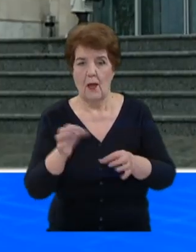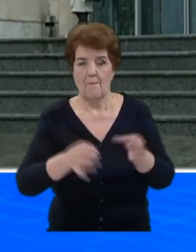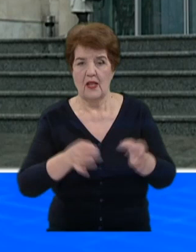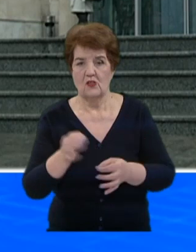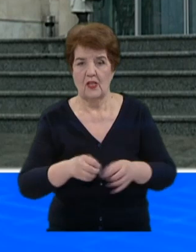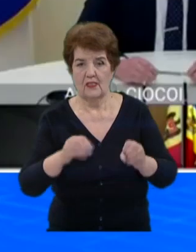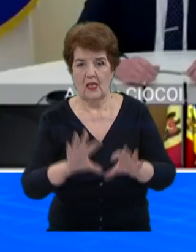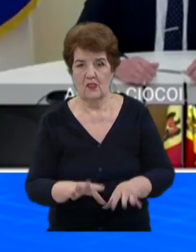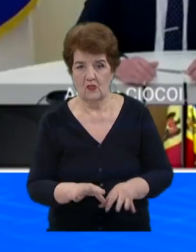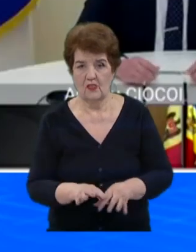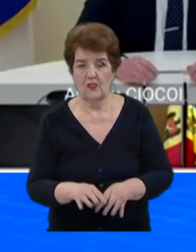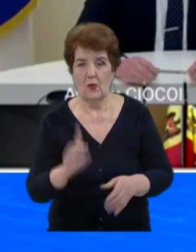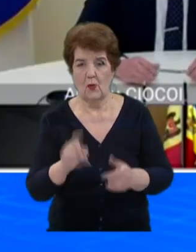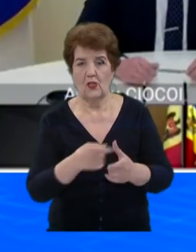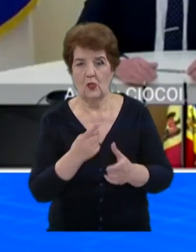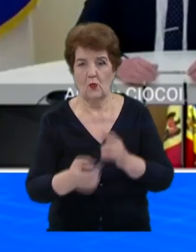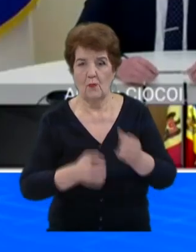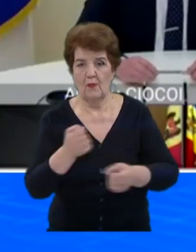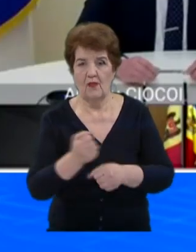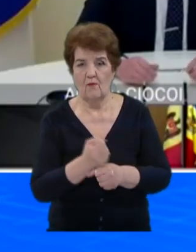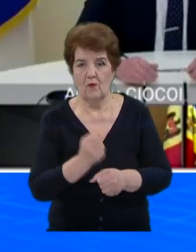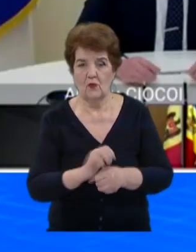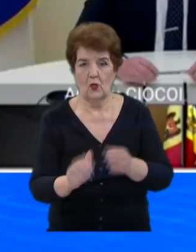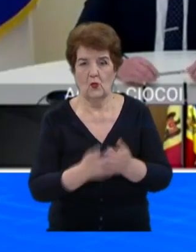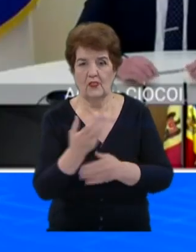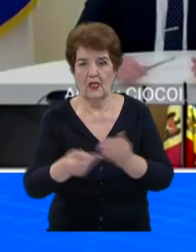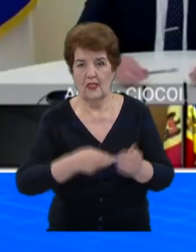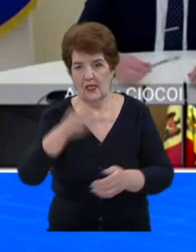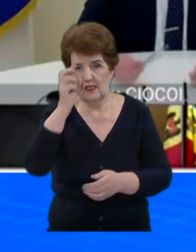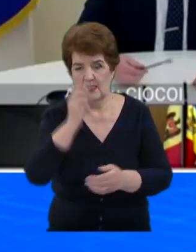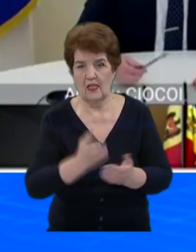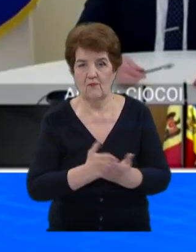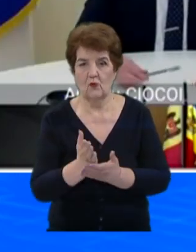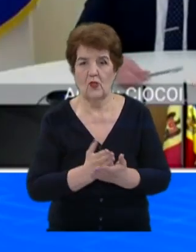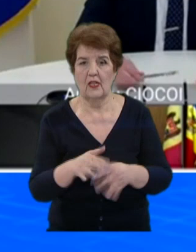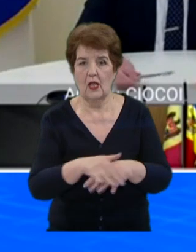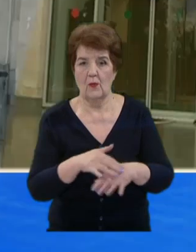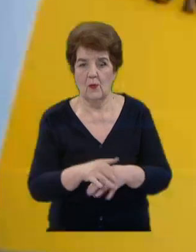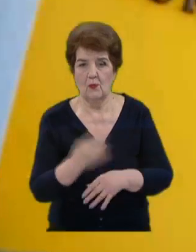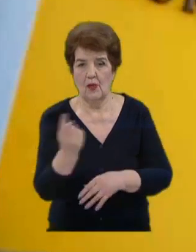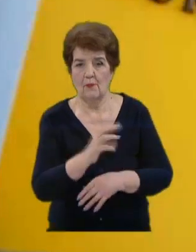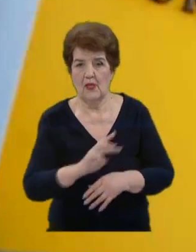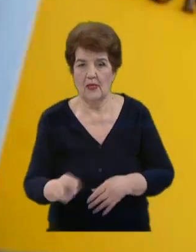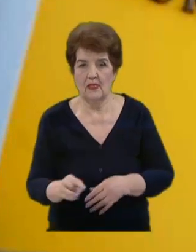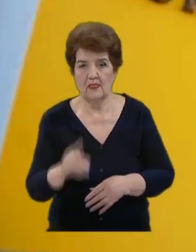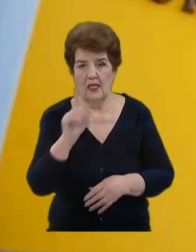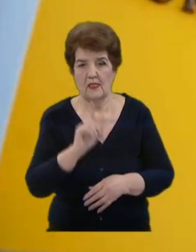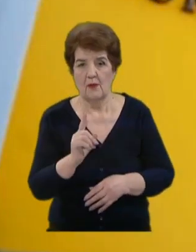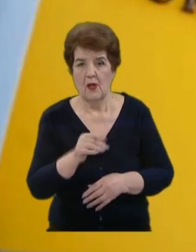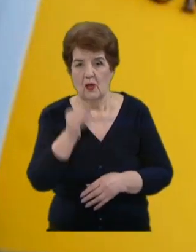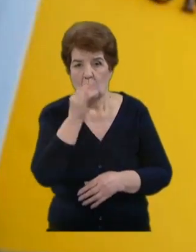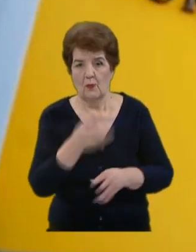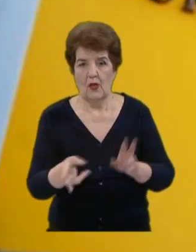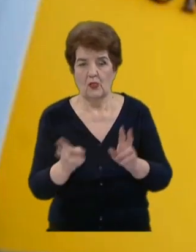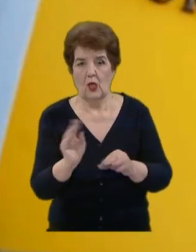că guvernul în exercițiu poate numi în funcție doar noi secretari de stat și funcționari publici, însă prim-ministrul interimar nu poate schimba